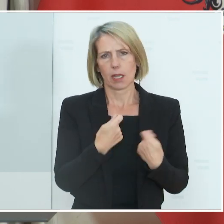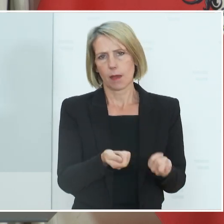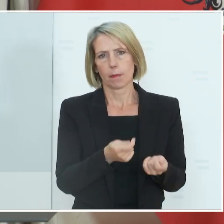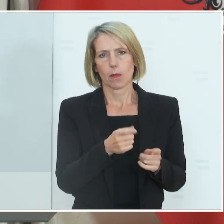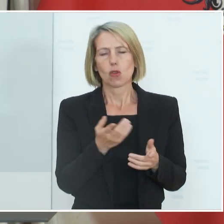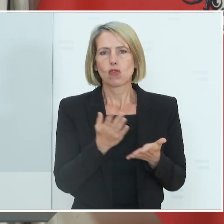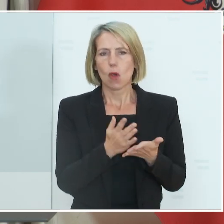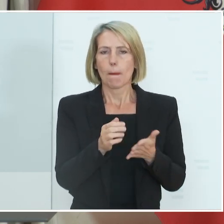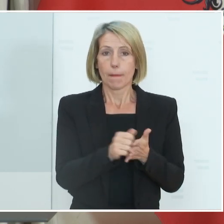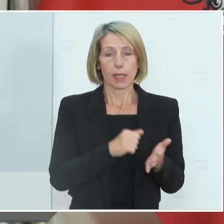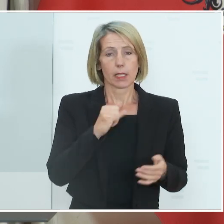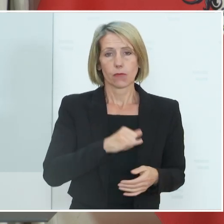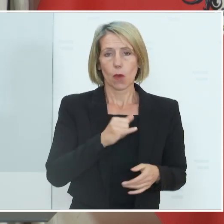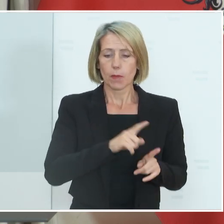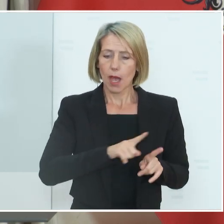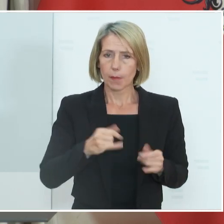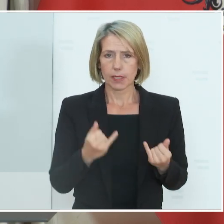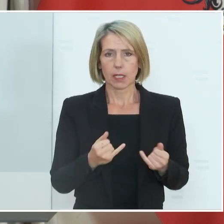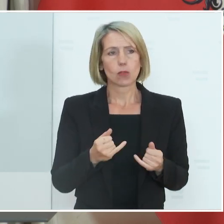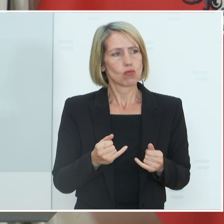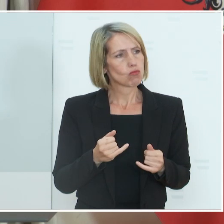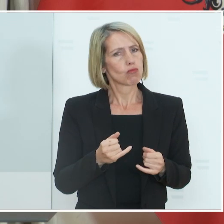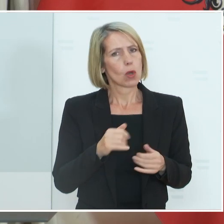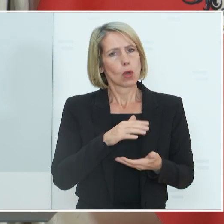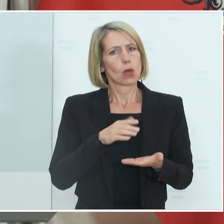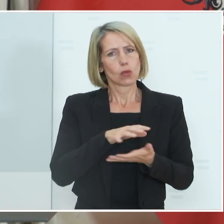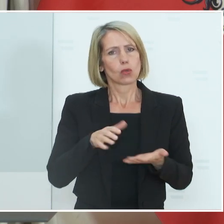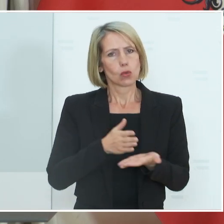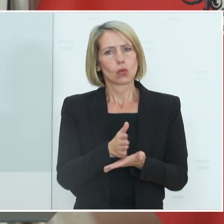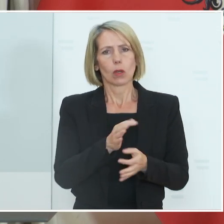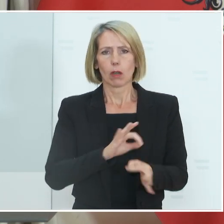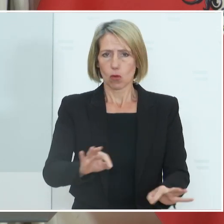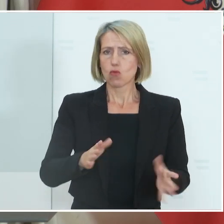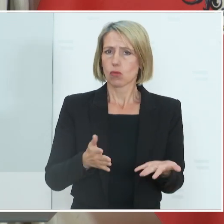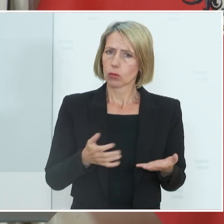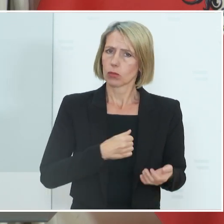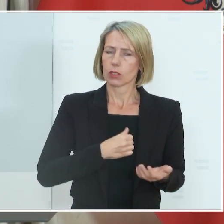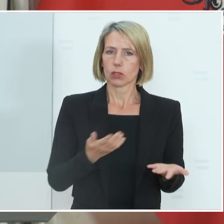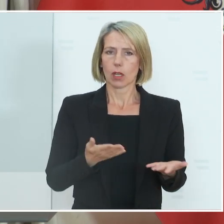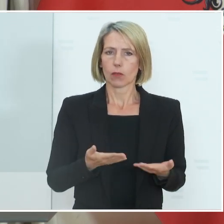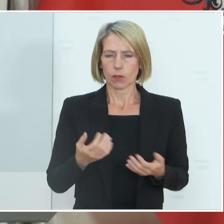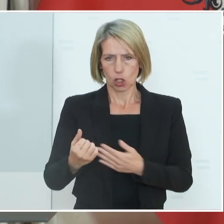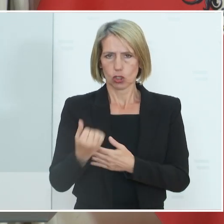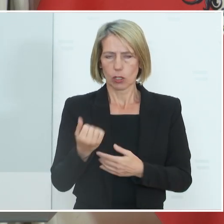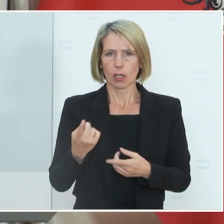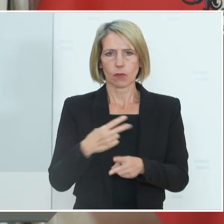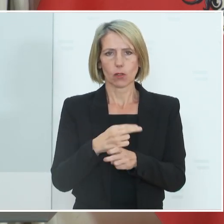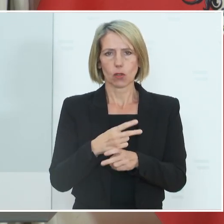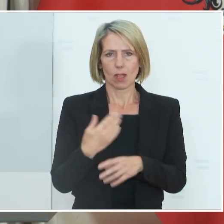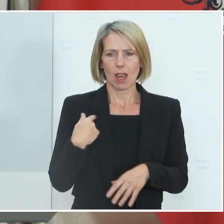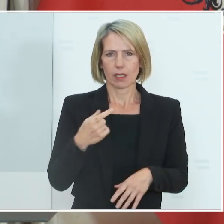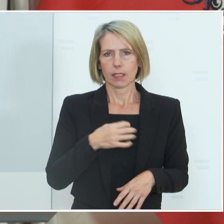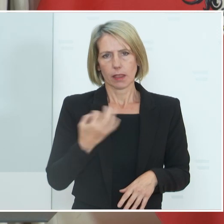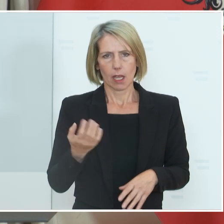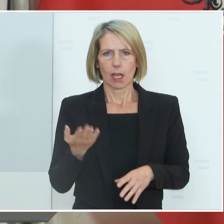besser durch die Krise gekommen ist als andere Länder. Das ist eine Stärke von Österreich. Ich war jetzt in den letzten Tagen und